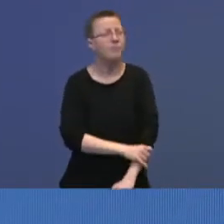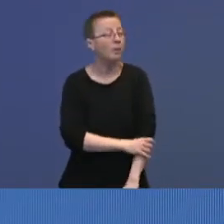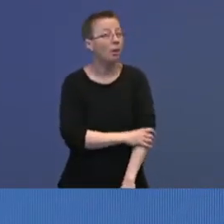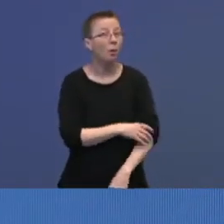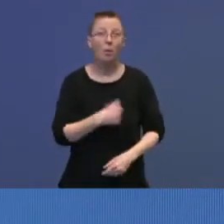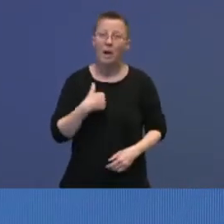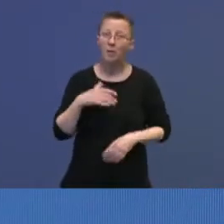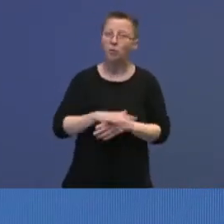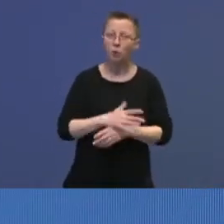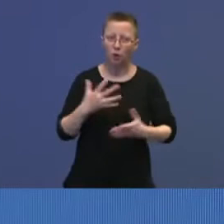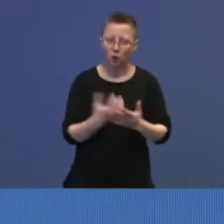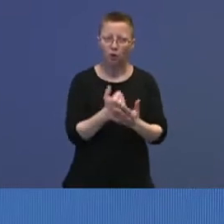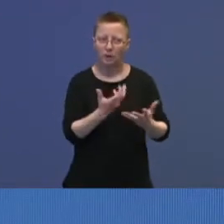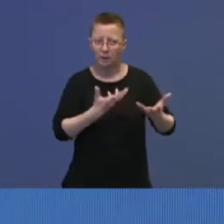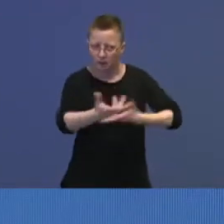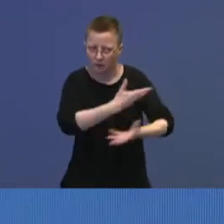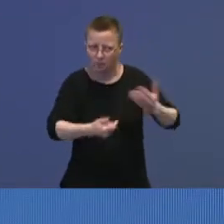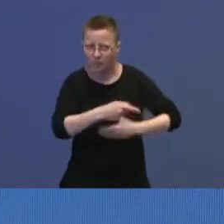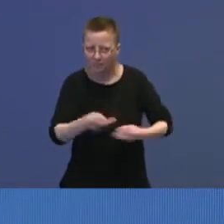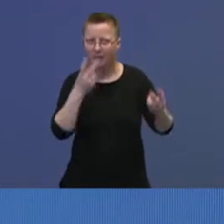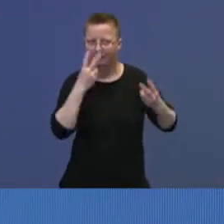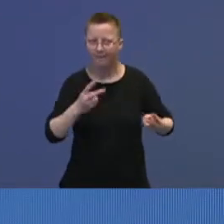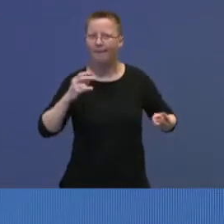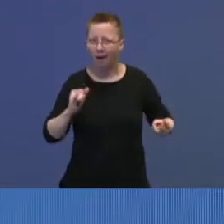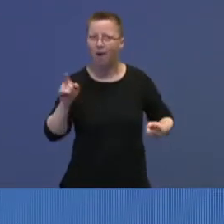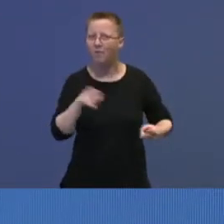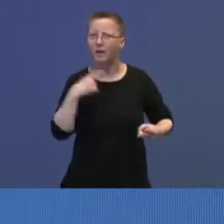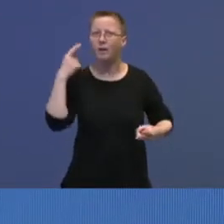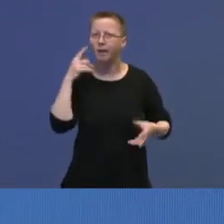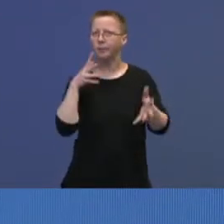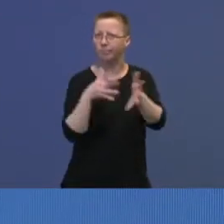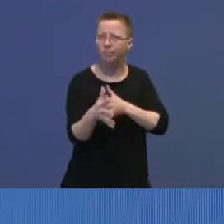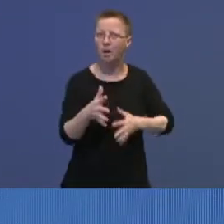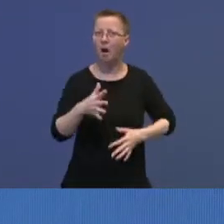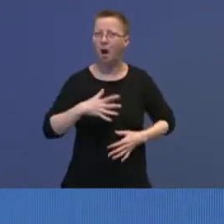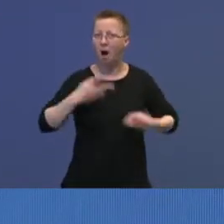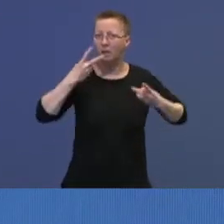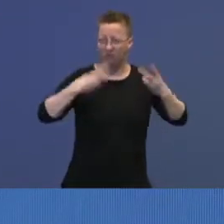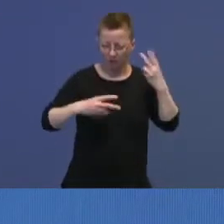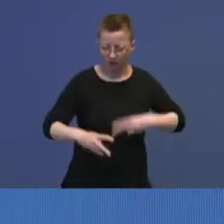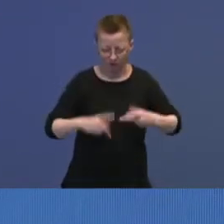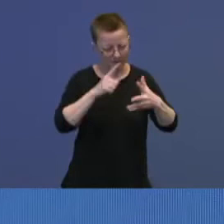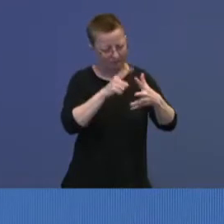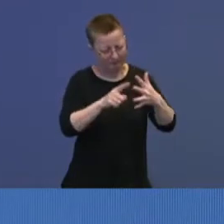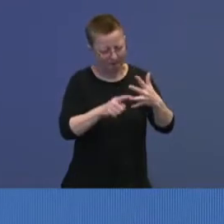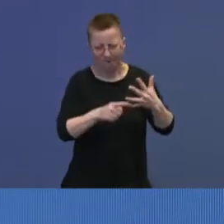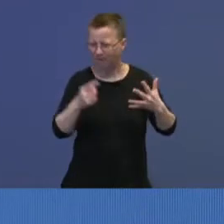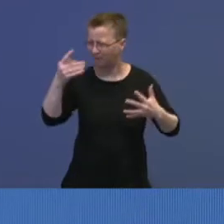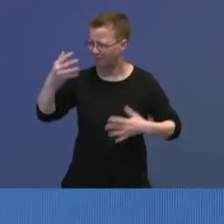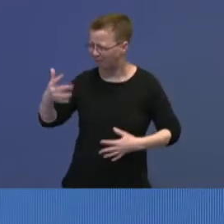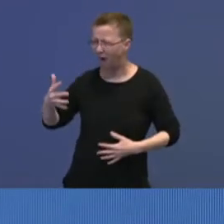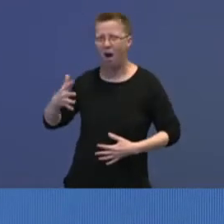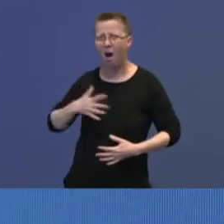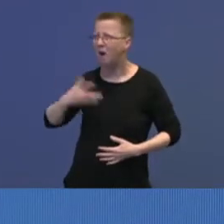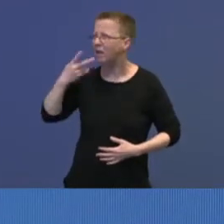var en nyttig gjennomgang som viser og overviser meg om at dette kan vi klare. Vi har svar på en god del, men det er også mye vi ikke har svar på, og